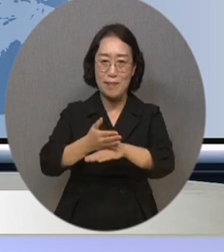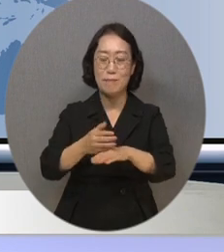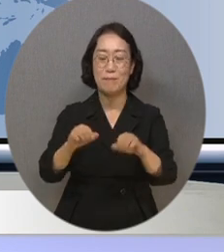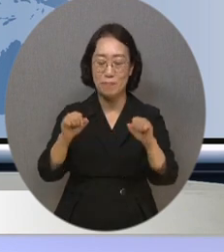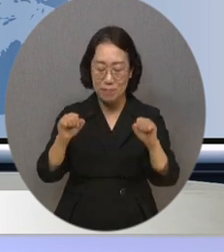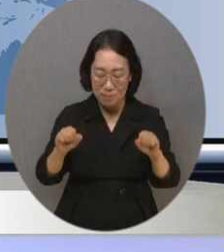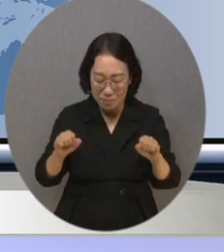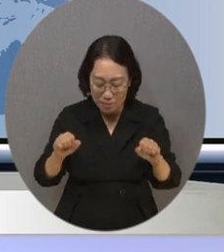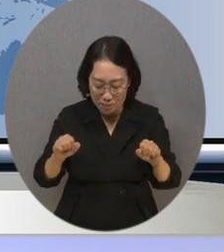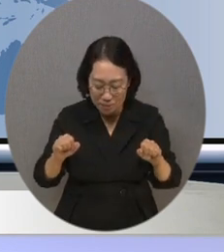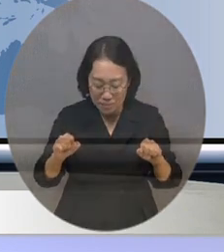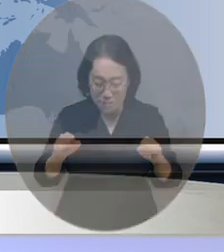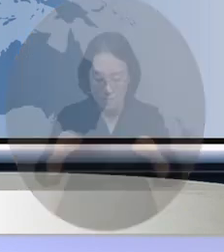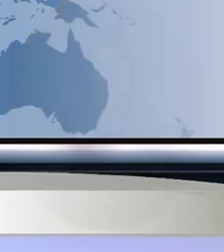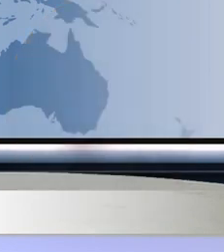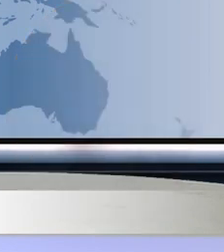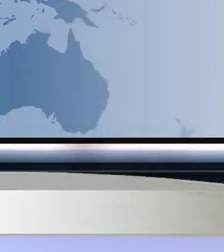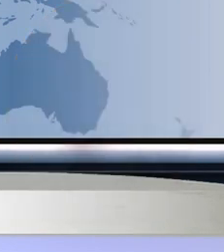고맙습니다.